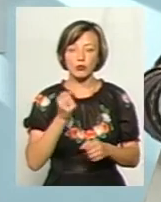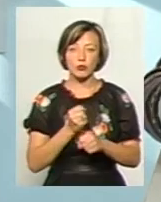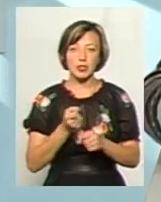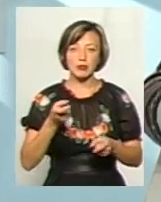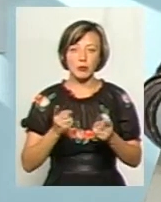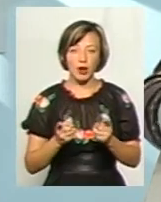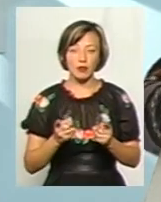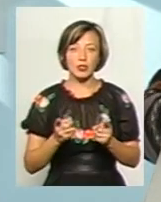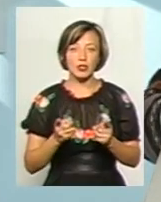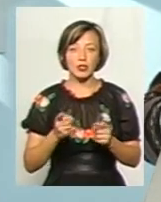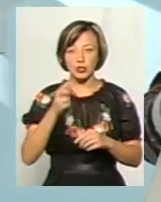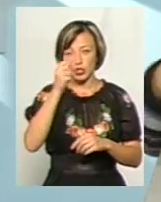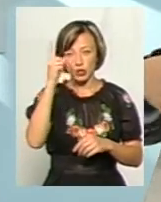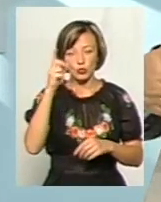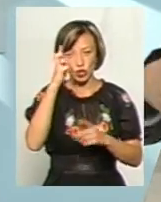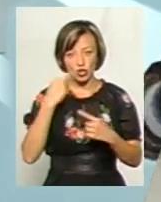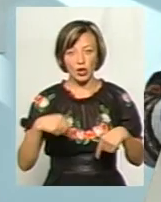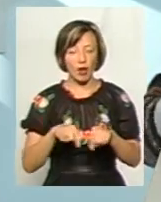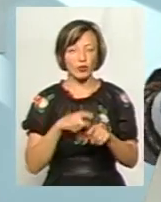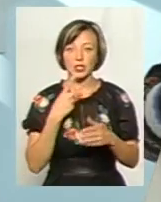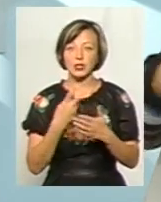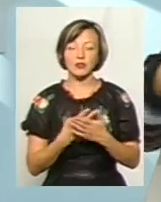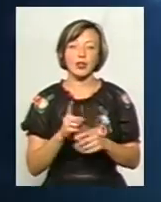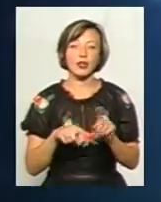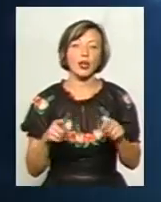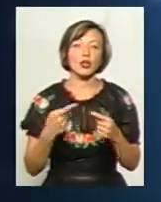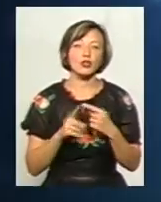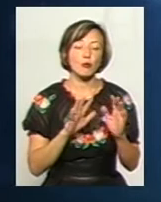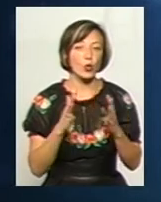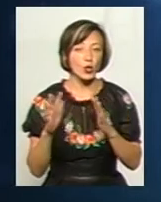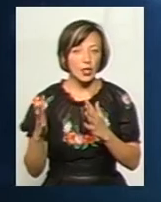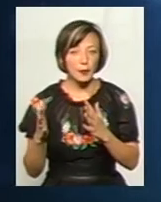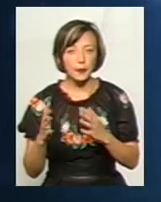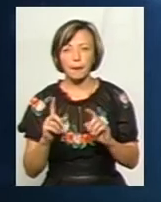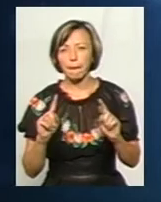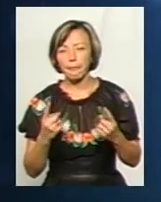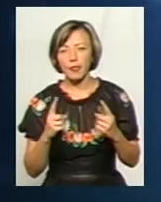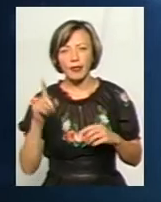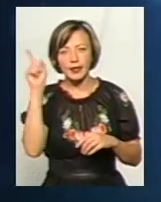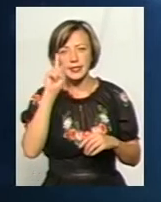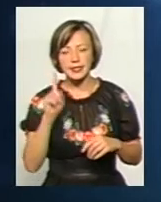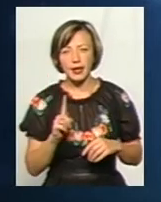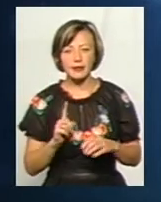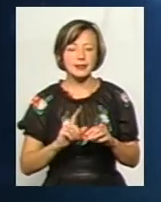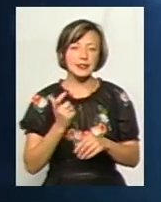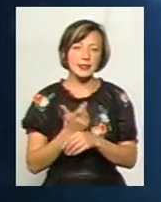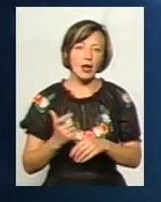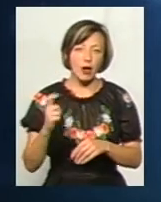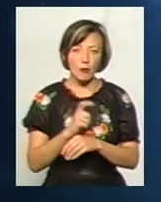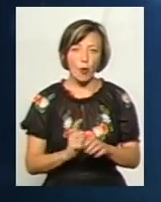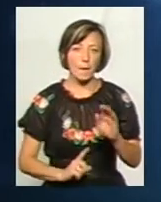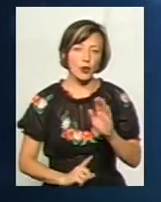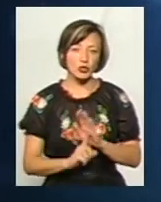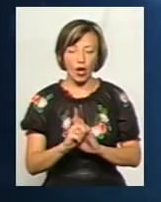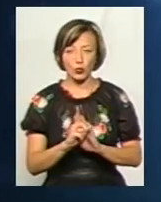справді чеську державу, незважаючи на деякі інші події наступні, чому Ізраїль з самого початку, з